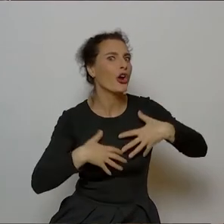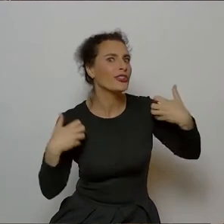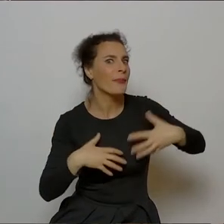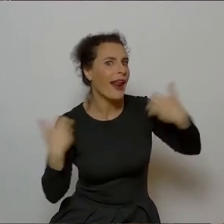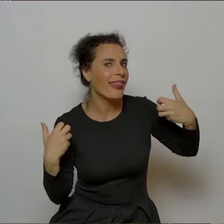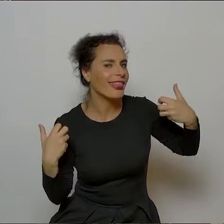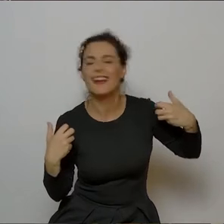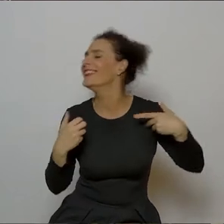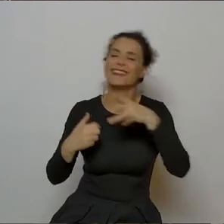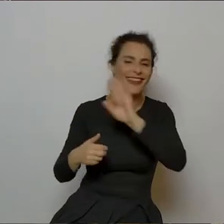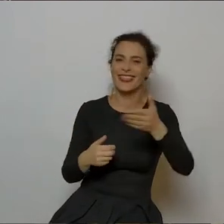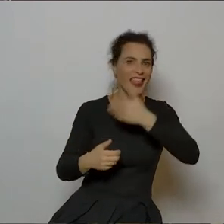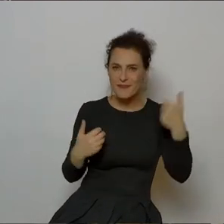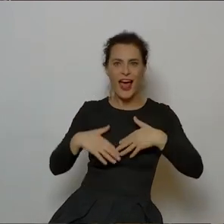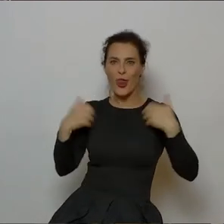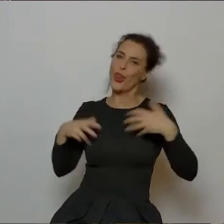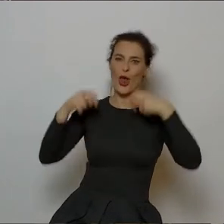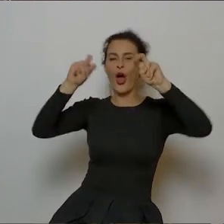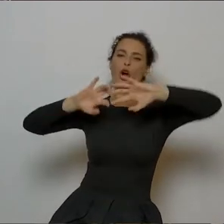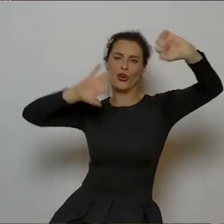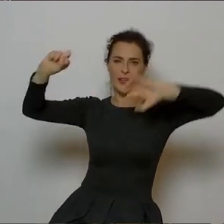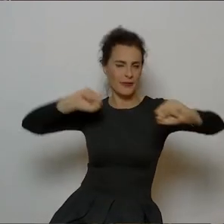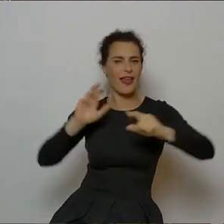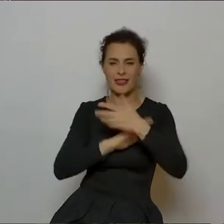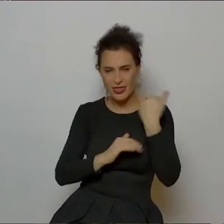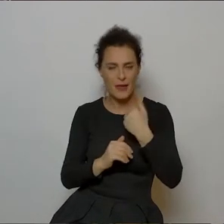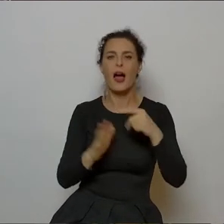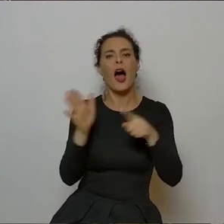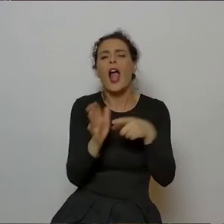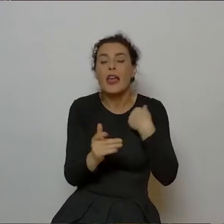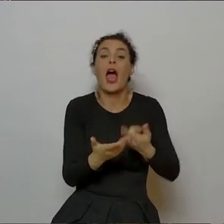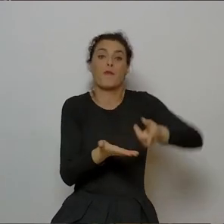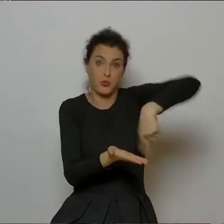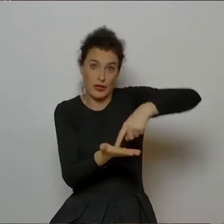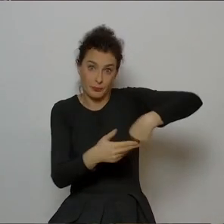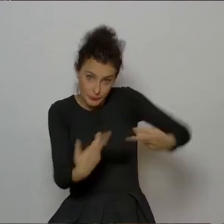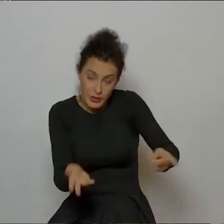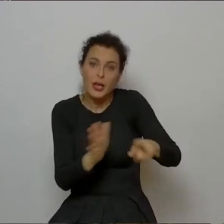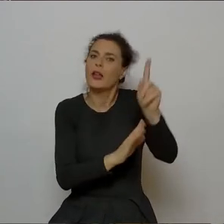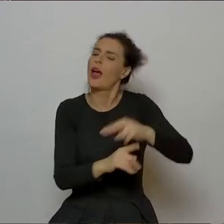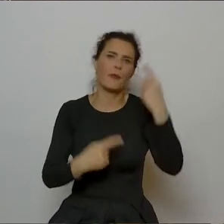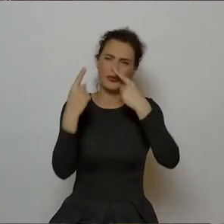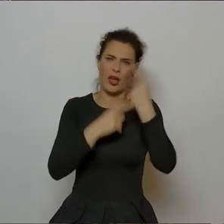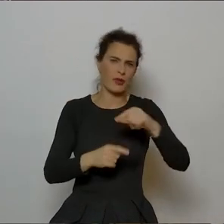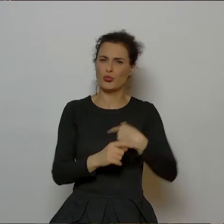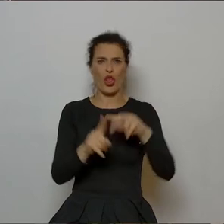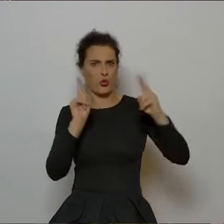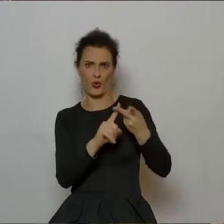rozebranej. Są inne, natomiast wydając tą płytę zrozumiałem, że ja w sumie muszę chyba jeszcze drugą napisać, bo jest